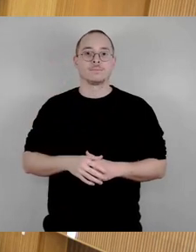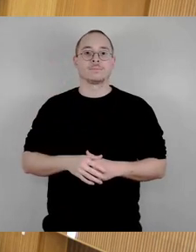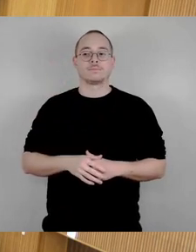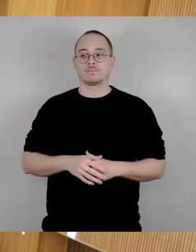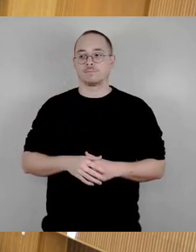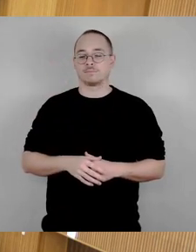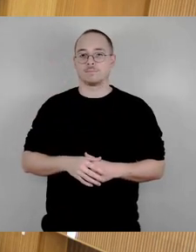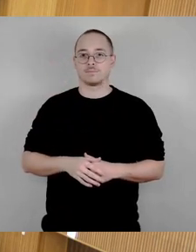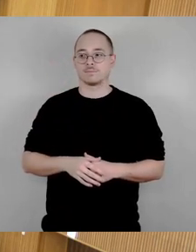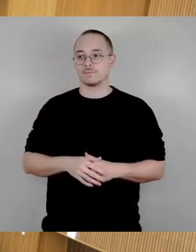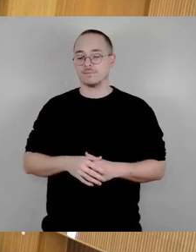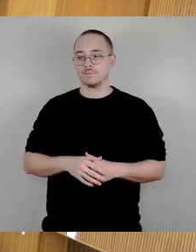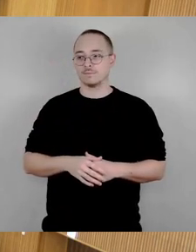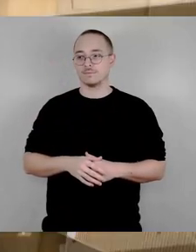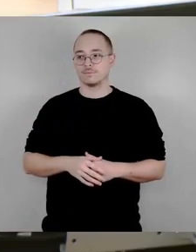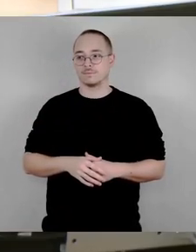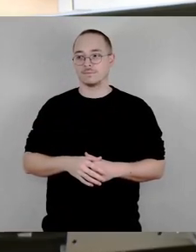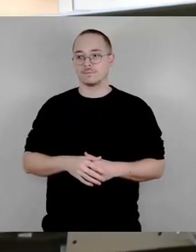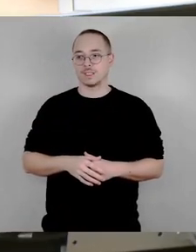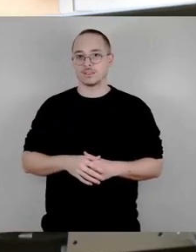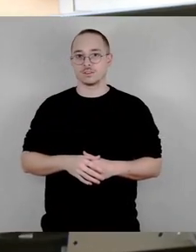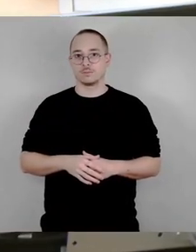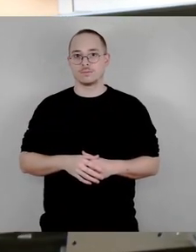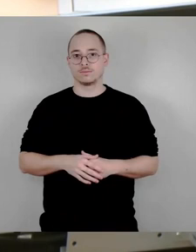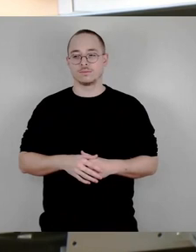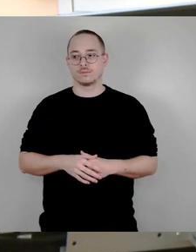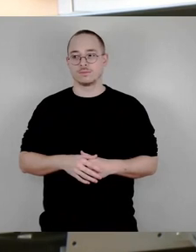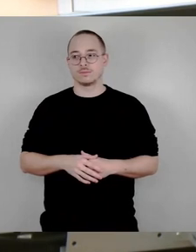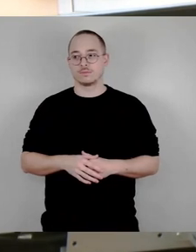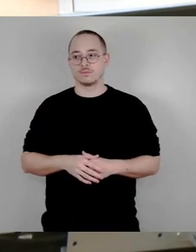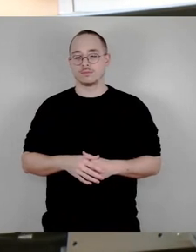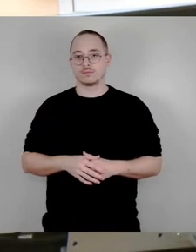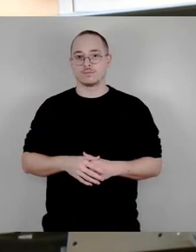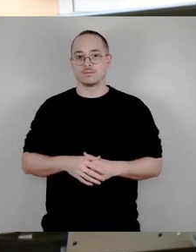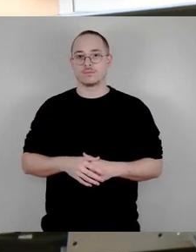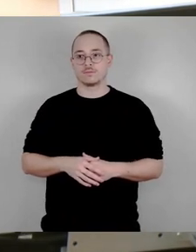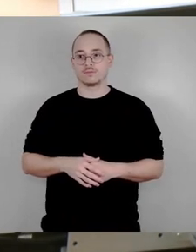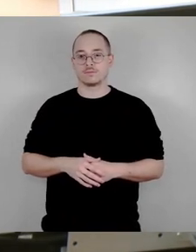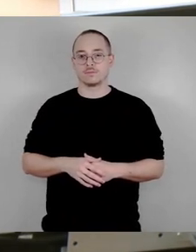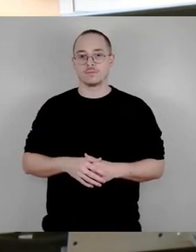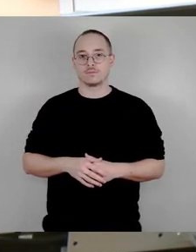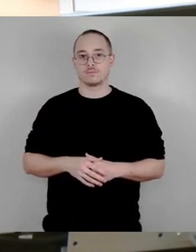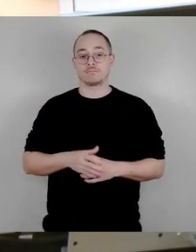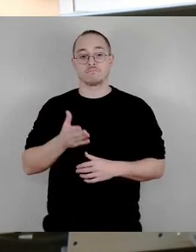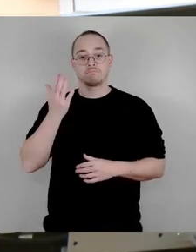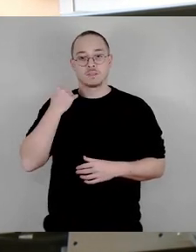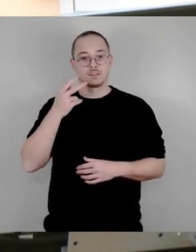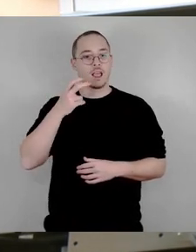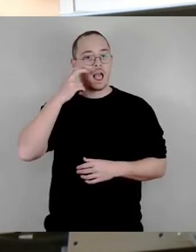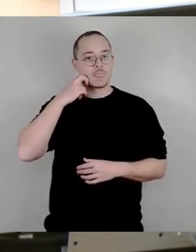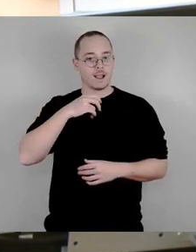alter Leipziger Bahnhof gab es unheimlich viele Ansprüche, Ideen und Erwartungen.